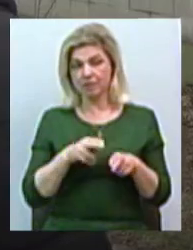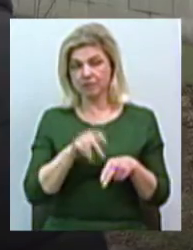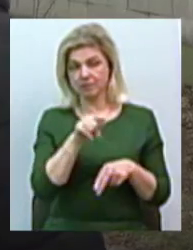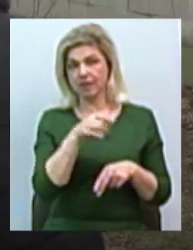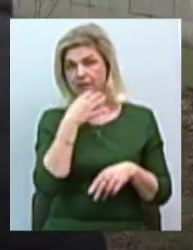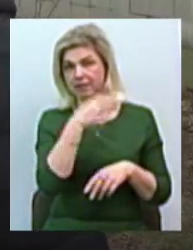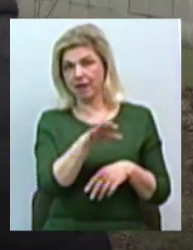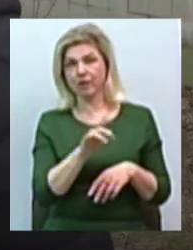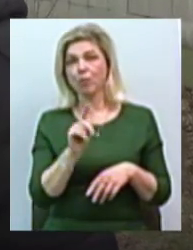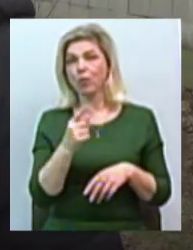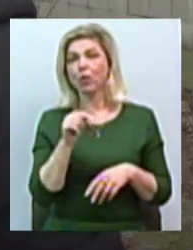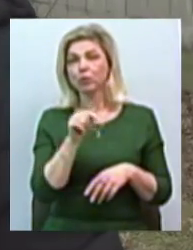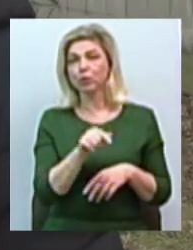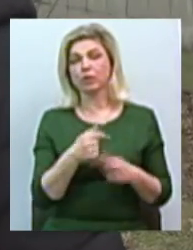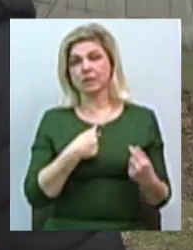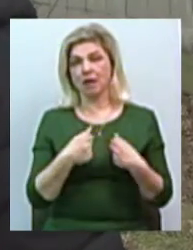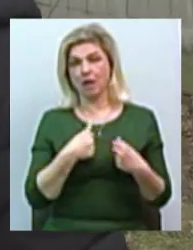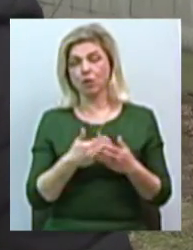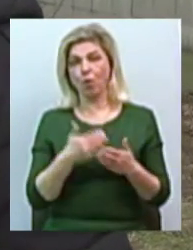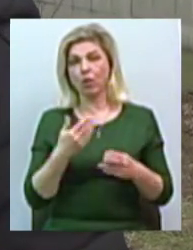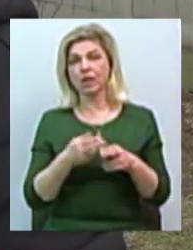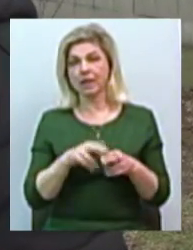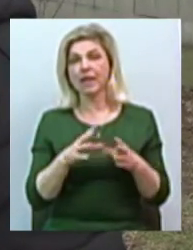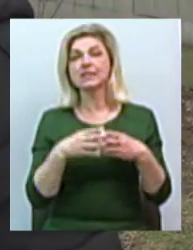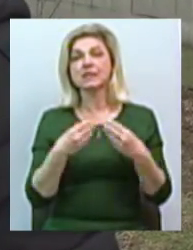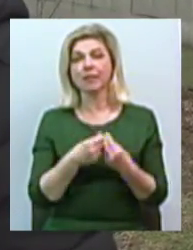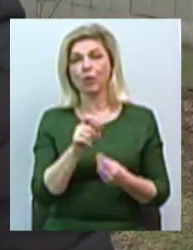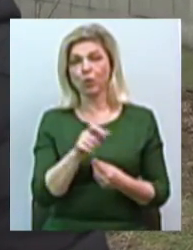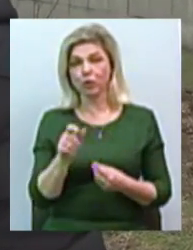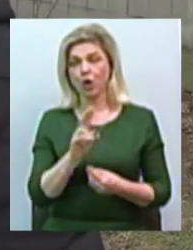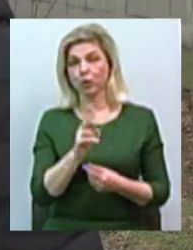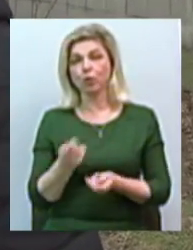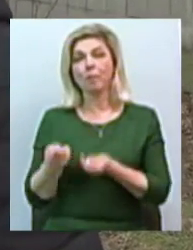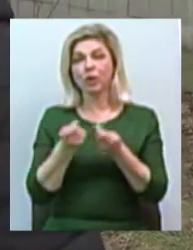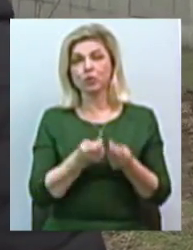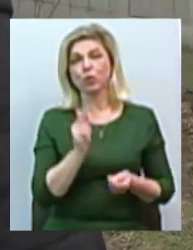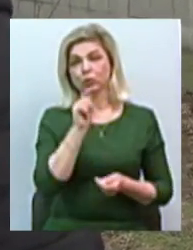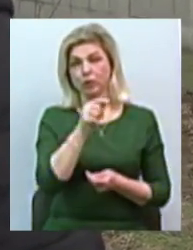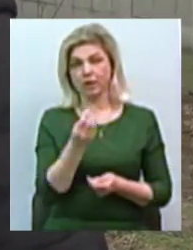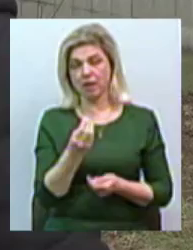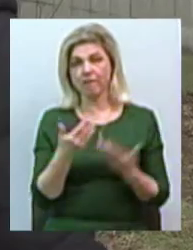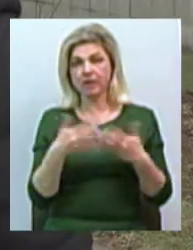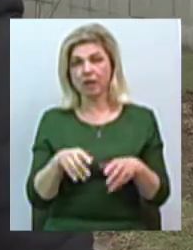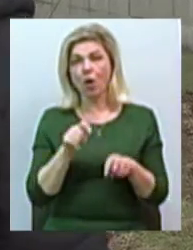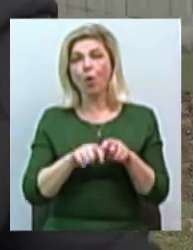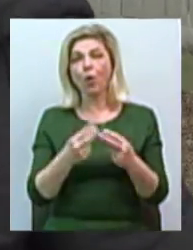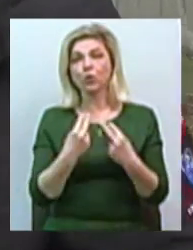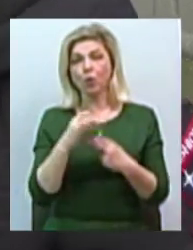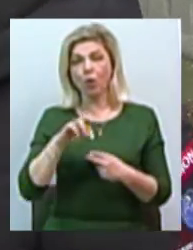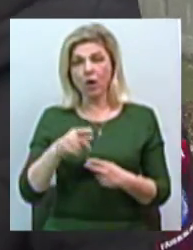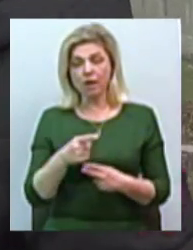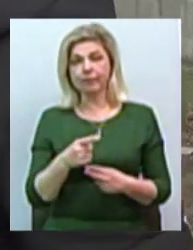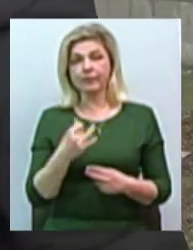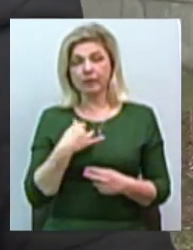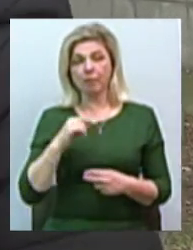Мені це не подобається, тому що страждають від цього сім'ї людей, які несуть туди гроші. Вони втрачають контроль над собою. Просто працюю біля